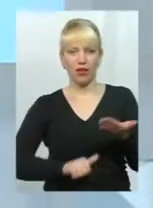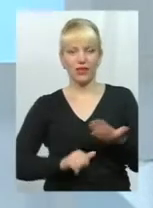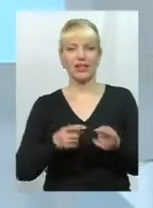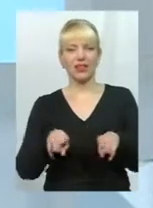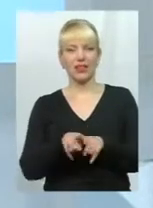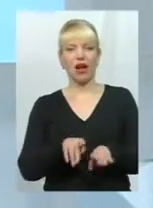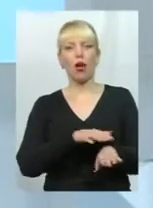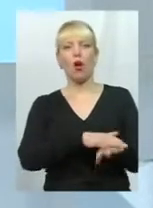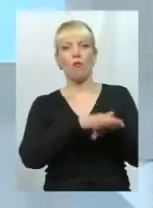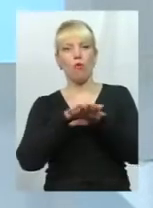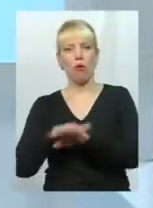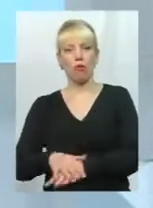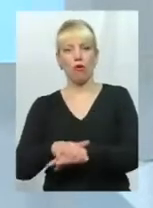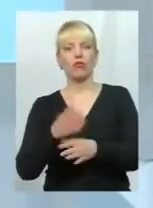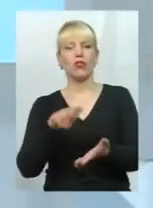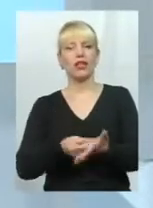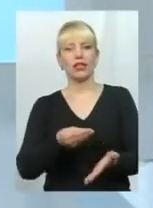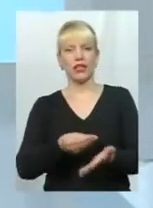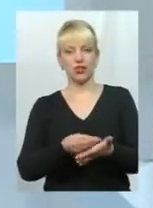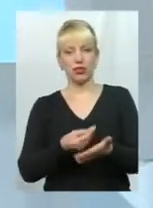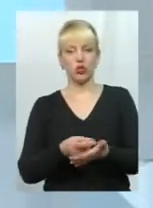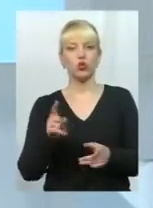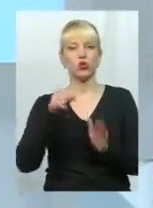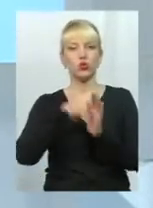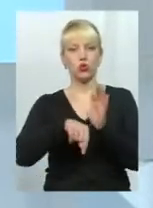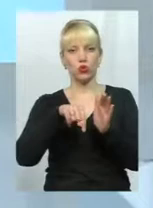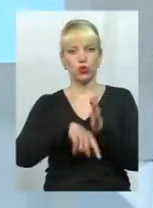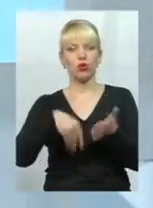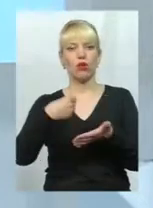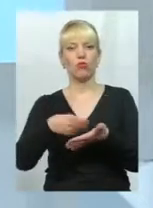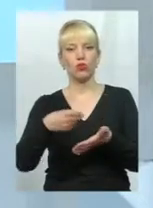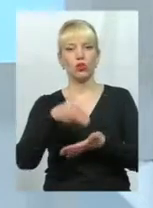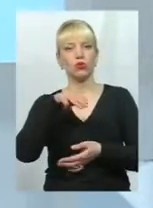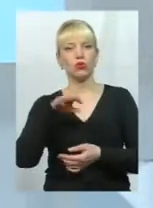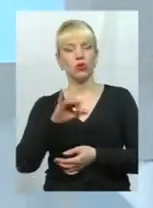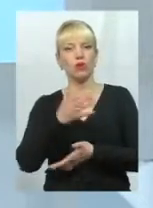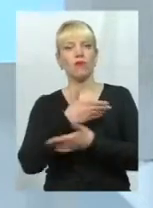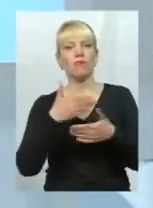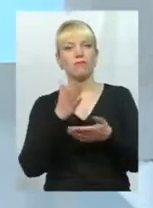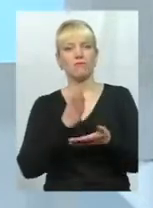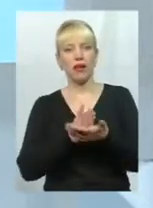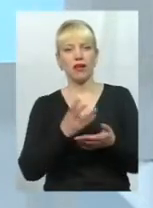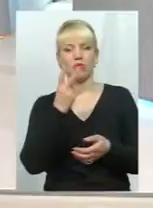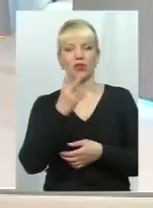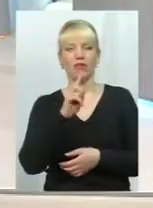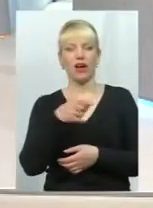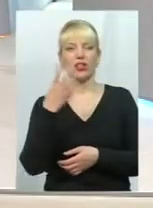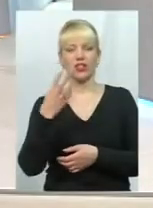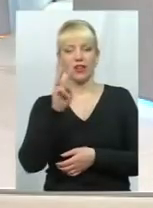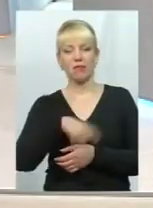поповнили казну. Також, що стосується бюджету, то ми маємо 2,4 мільярда